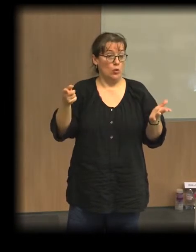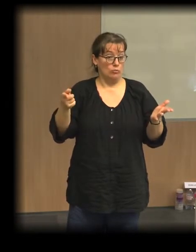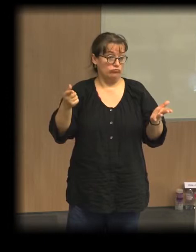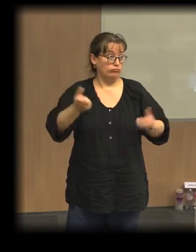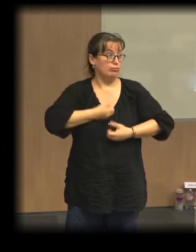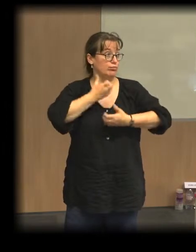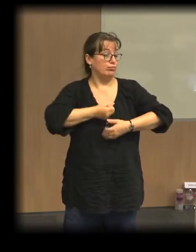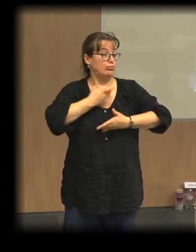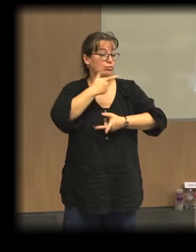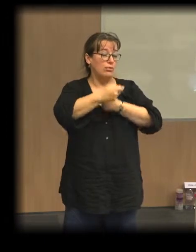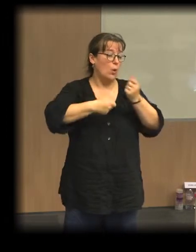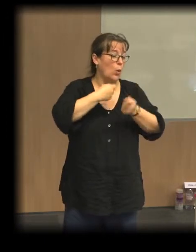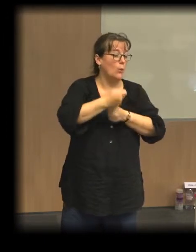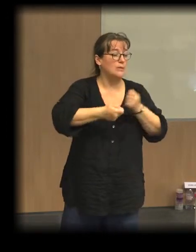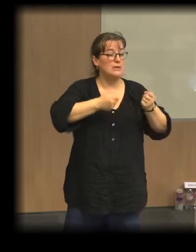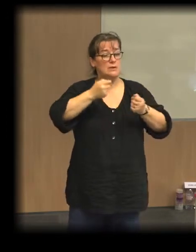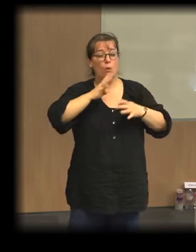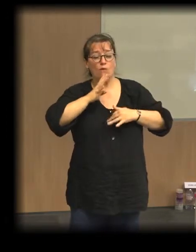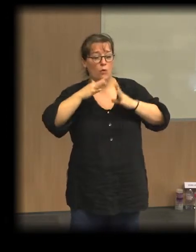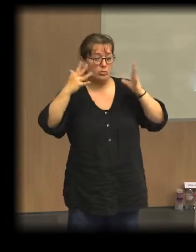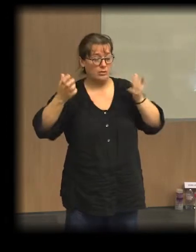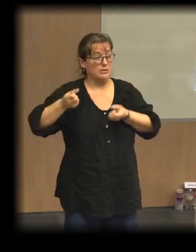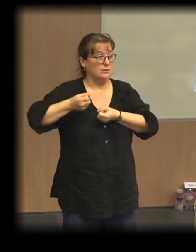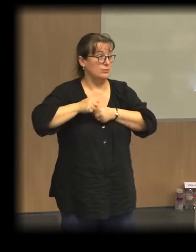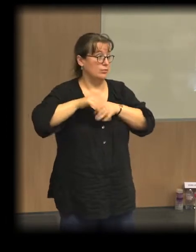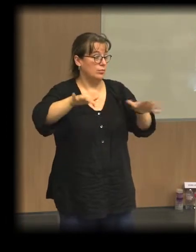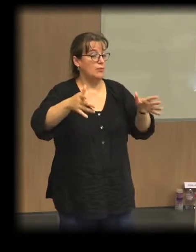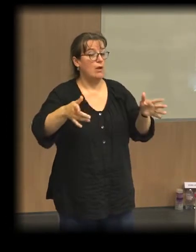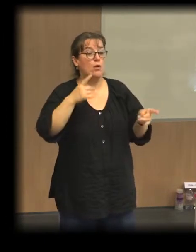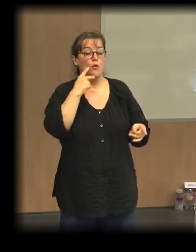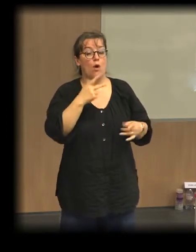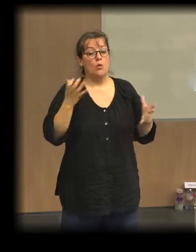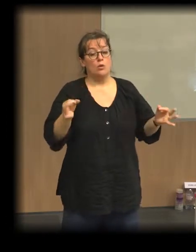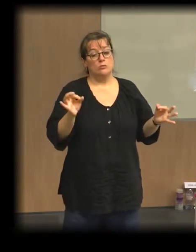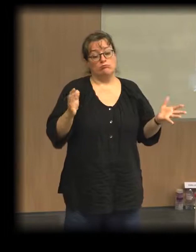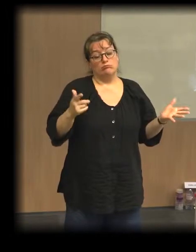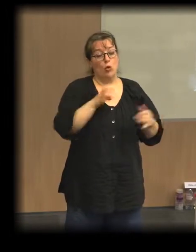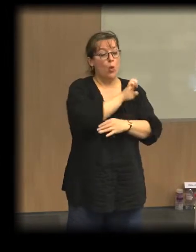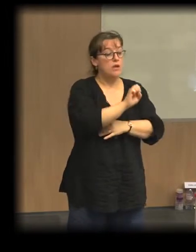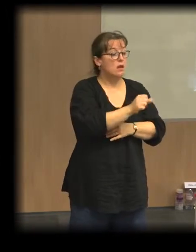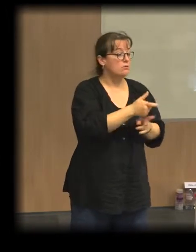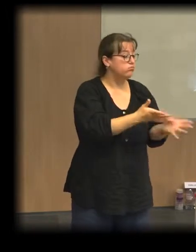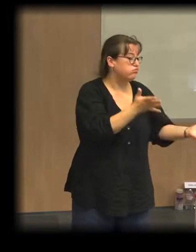finalement une forme qui serait dépassée et qui essaye de fonder